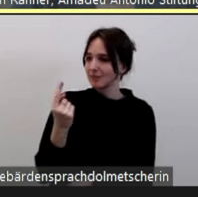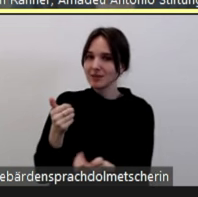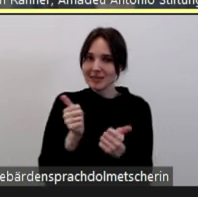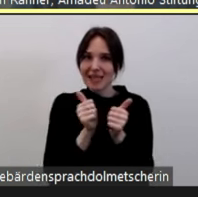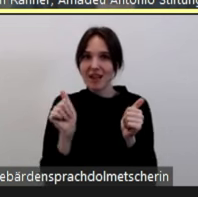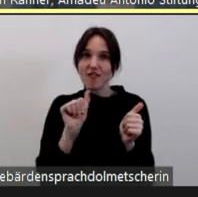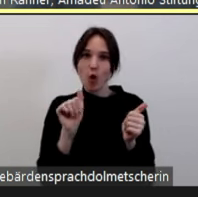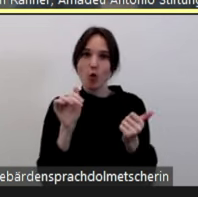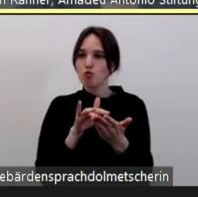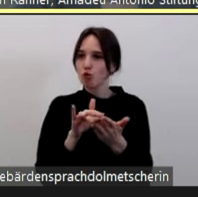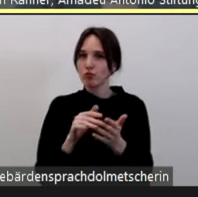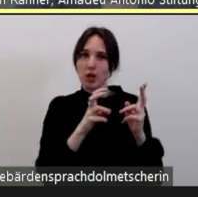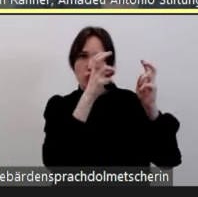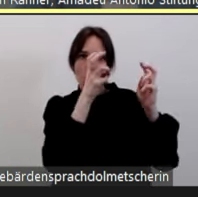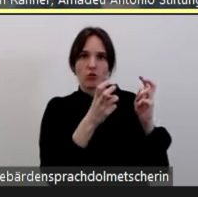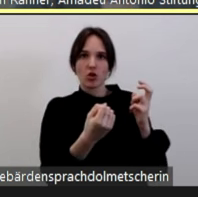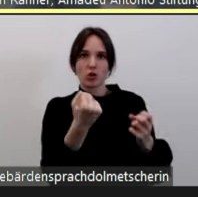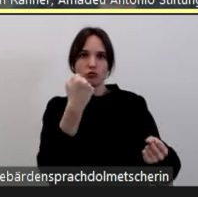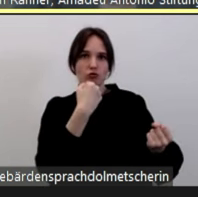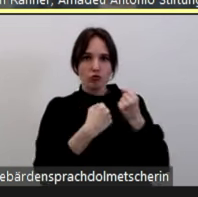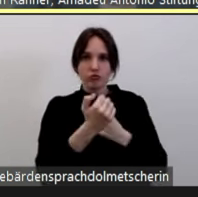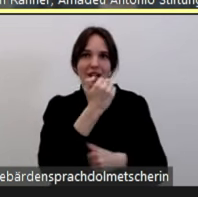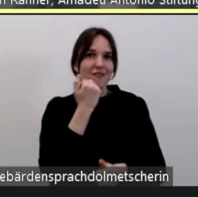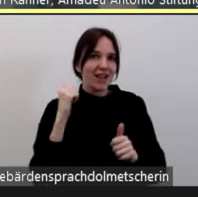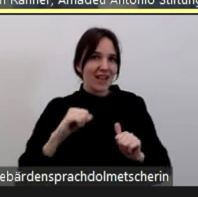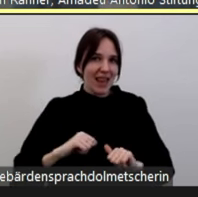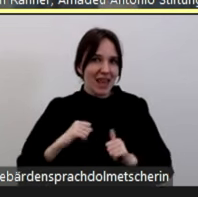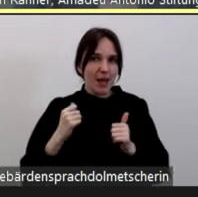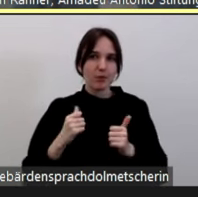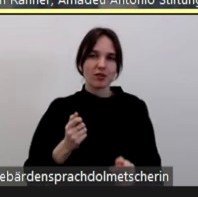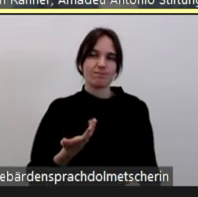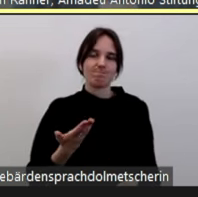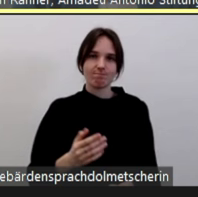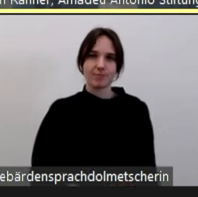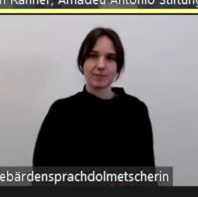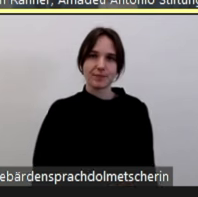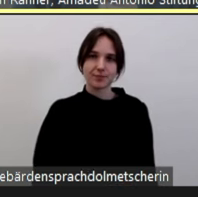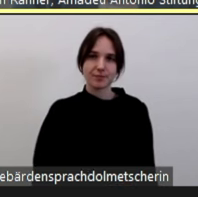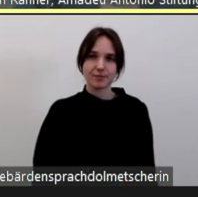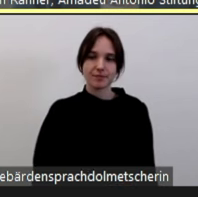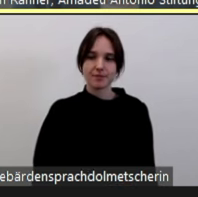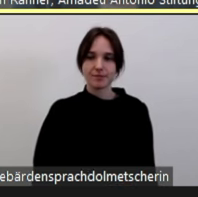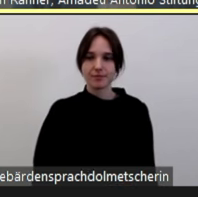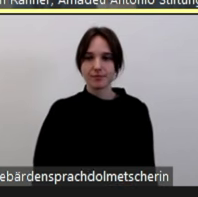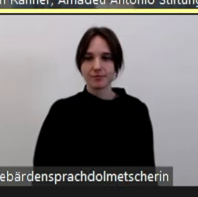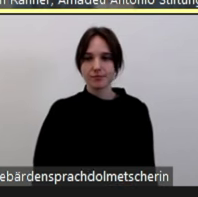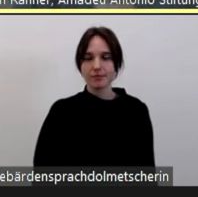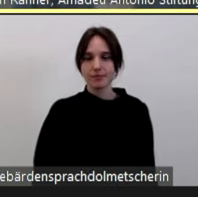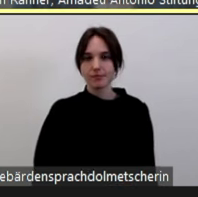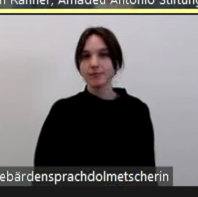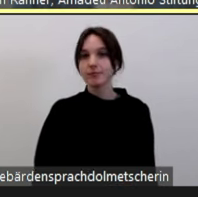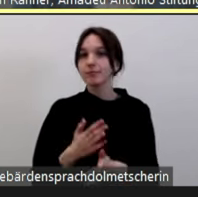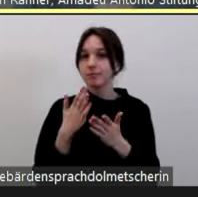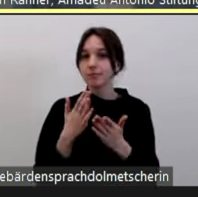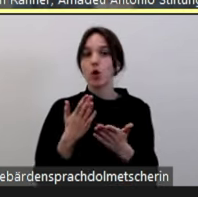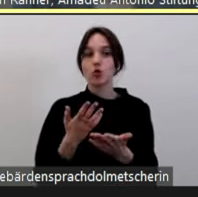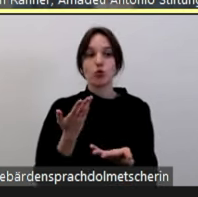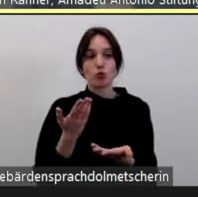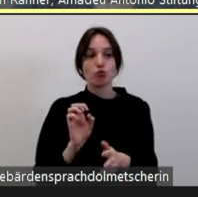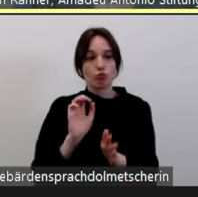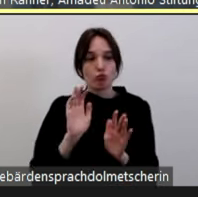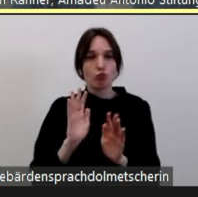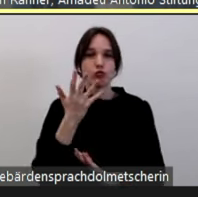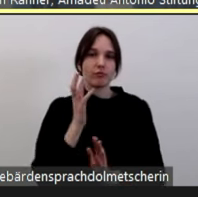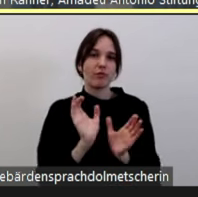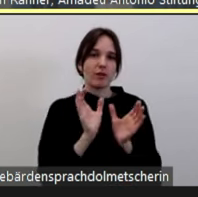sich um das Sorgerecht ihres Kindes zu kümmern. Genau so sehen können antifeministische Beleidigungen, Hate Speech und